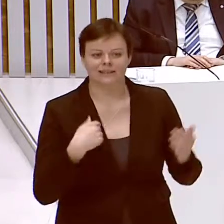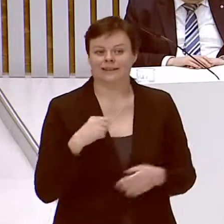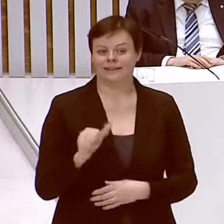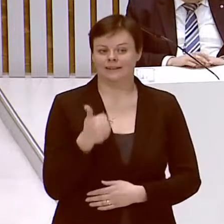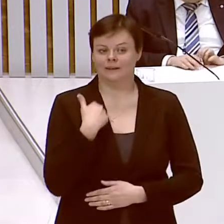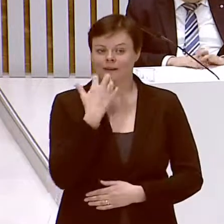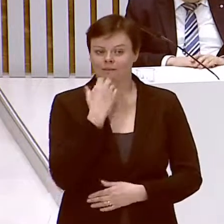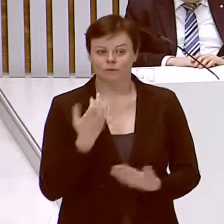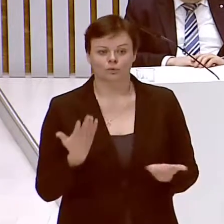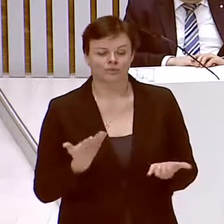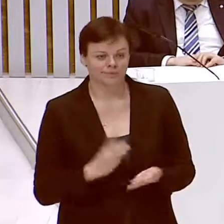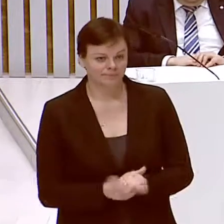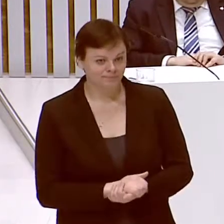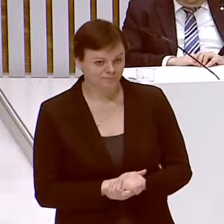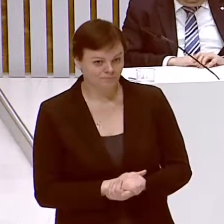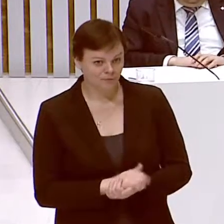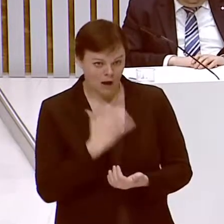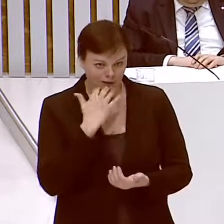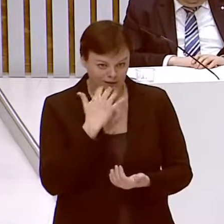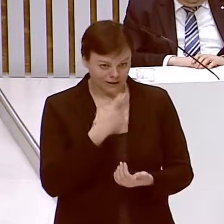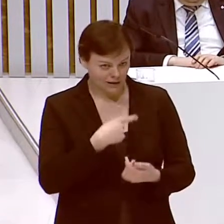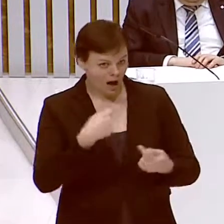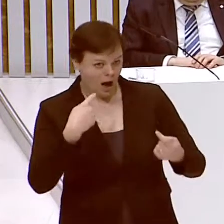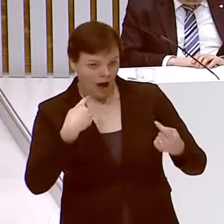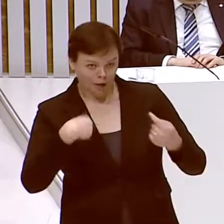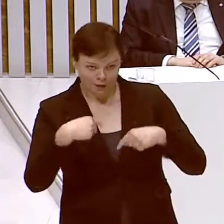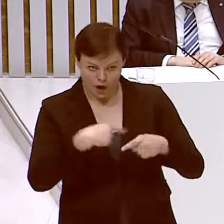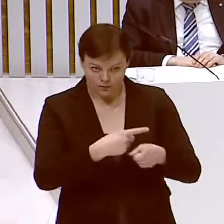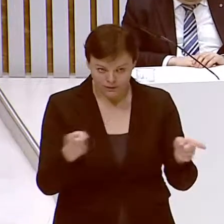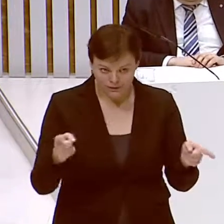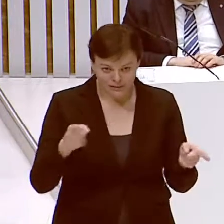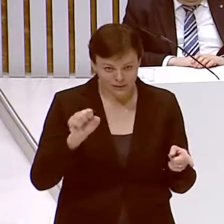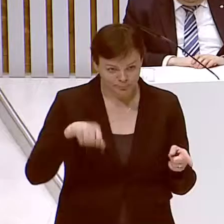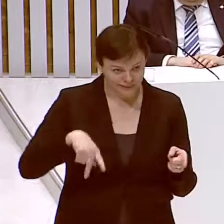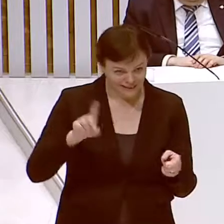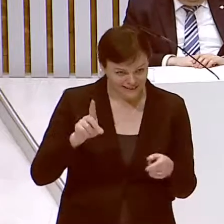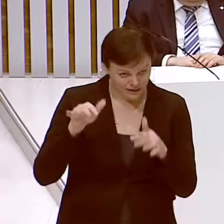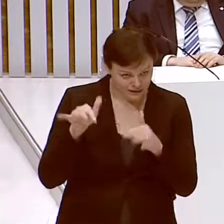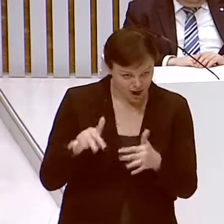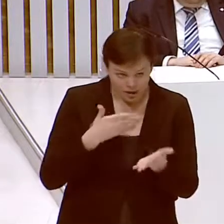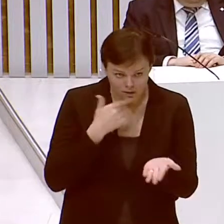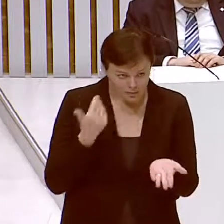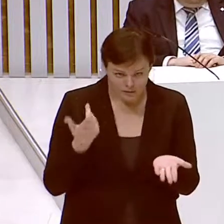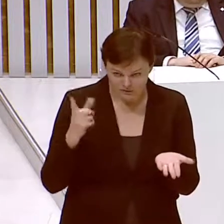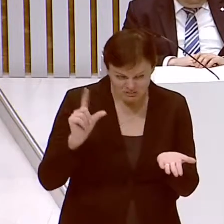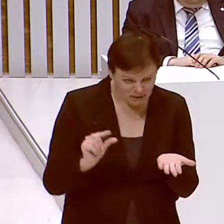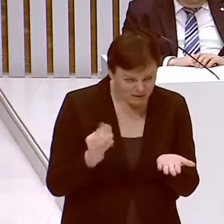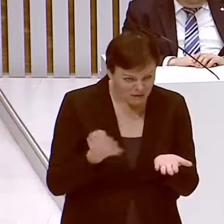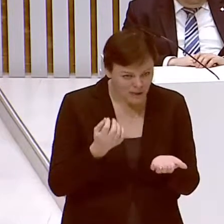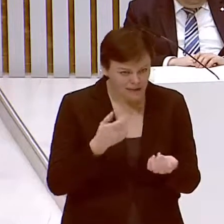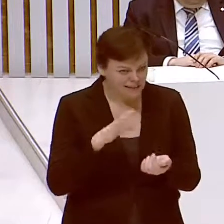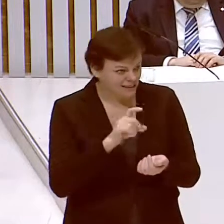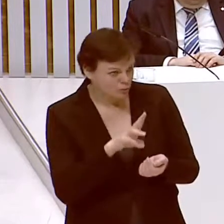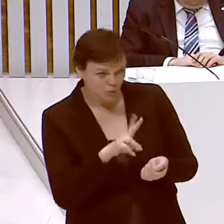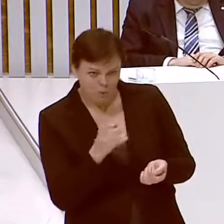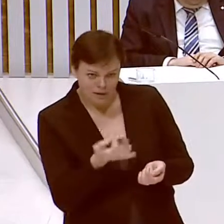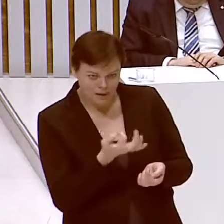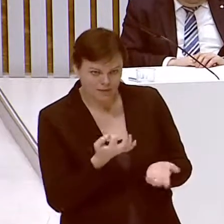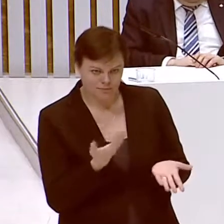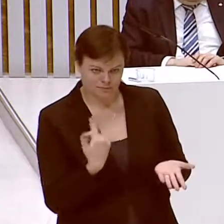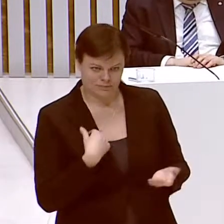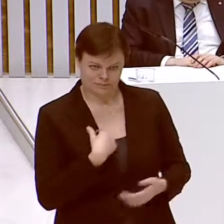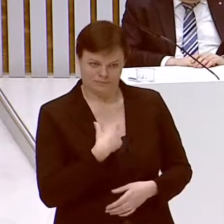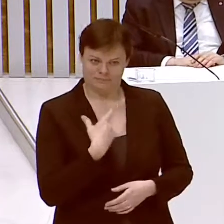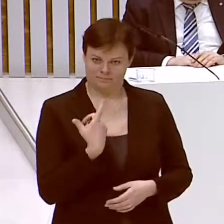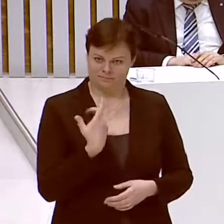schade, dass so wenig Abgeordnete gerade aus den Reihen der SPD und CDU hier sind. Ich empfinde das persönlich als Missachtung